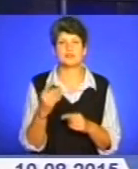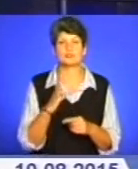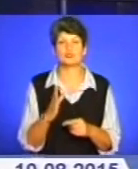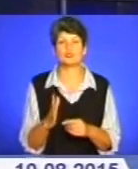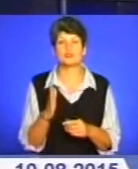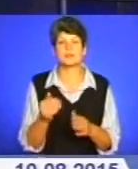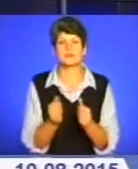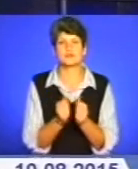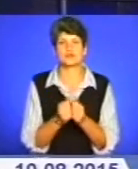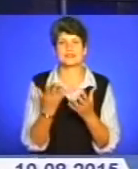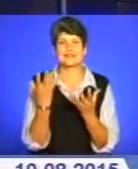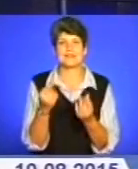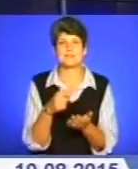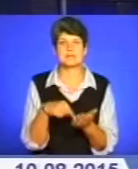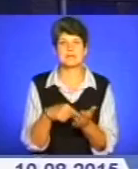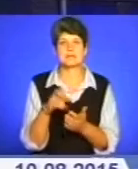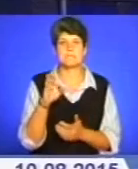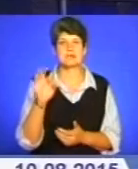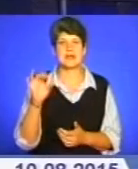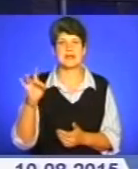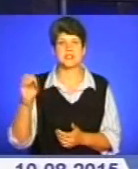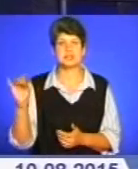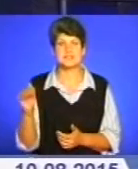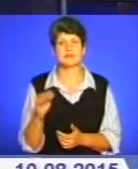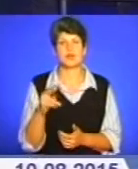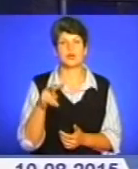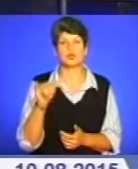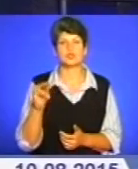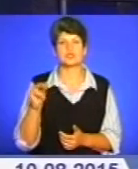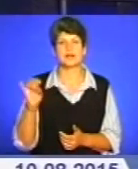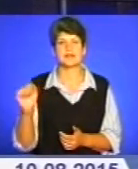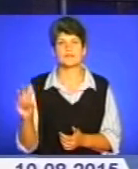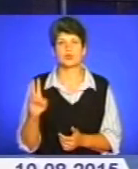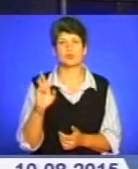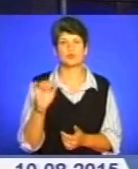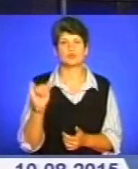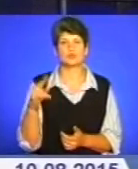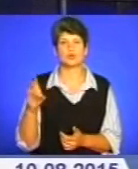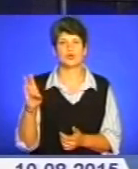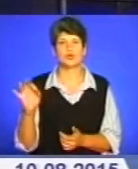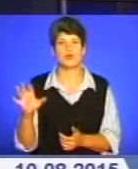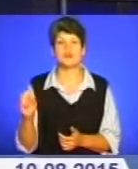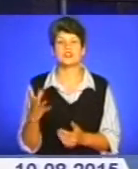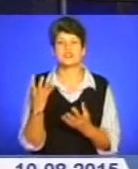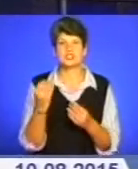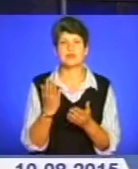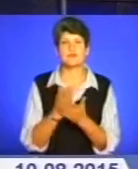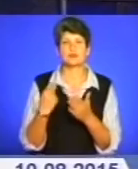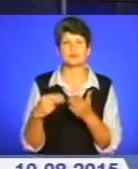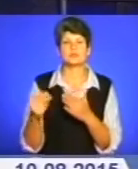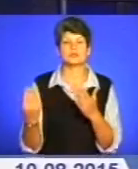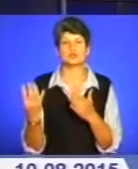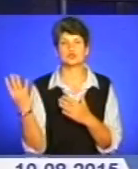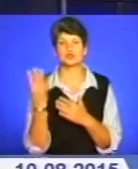відкриття тролейбусної лінії вулицями Бережанська, Лучаківського, Будного. Також тролейбусний парк мають оновити ще чотирма одиницями транспорту